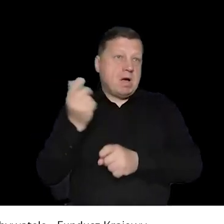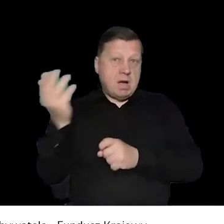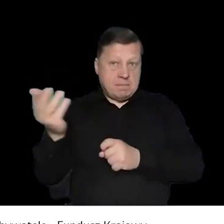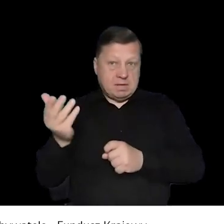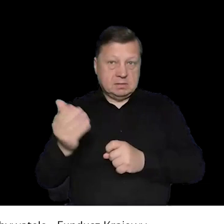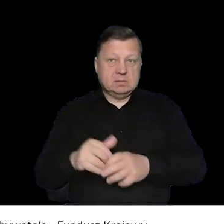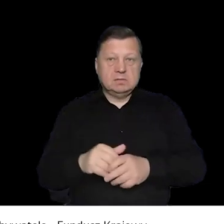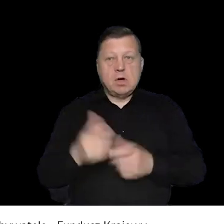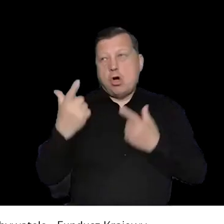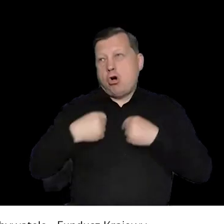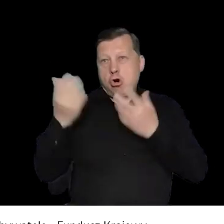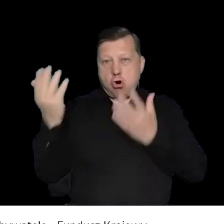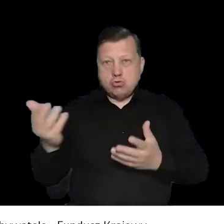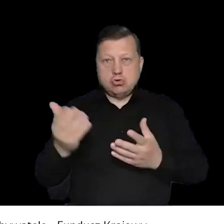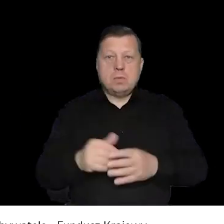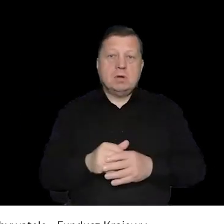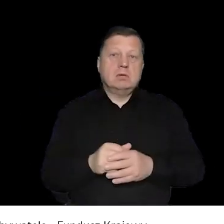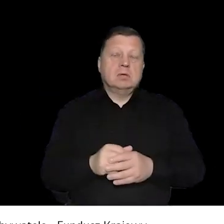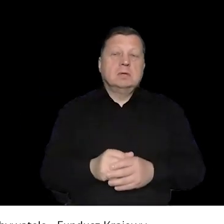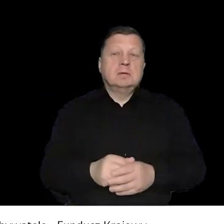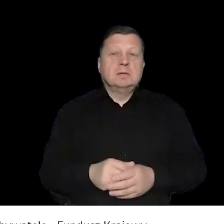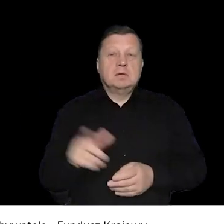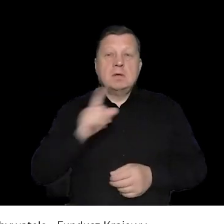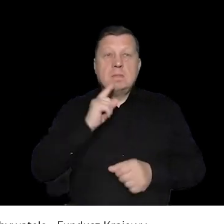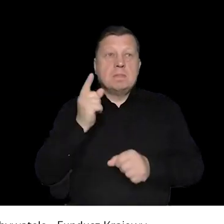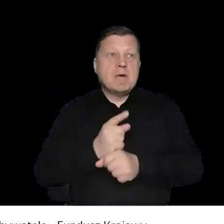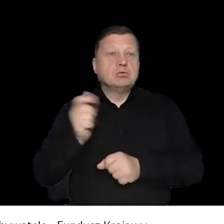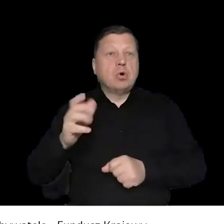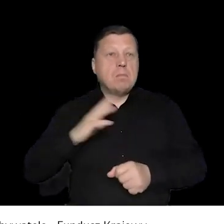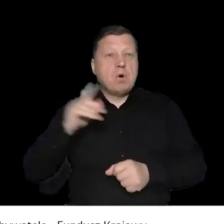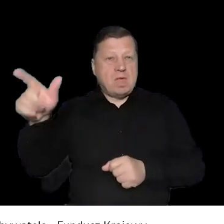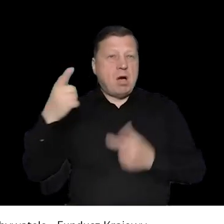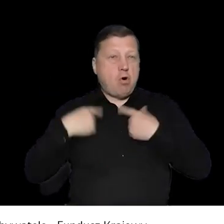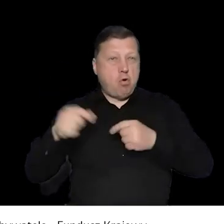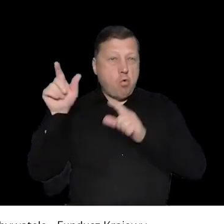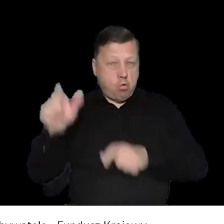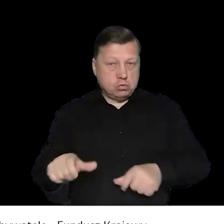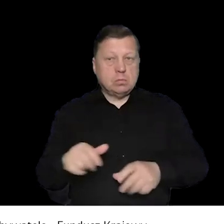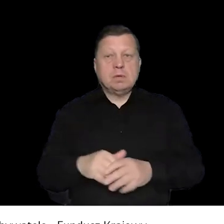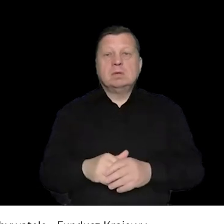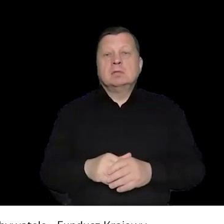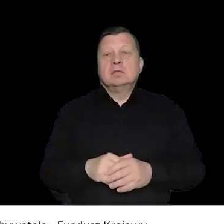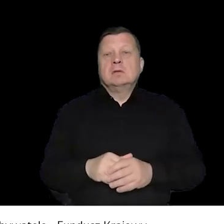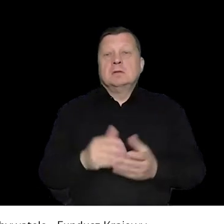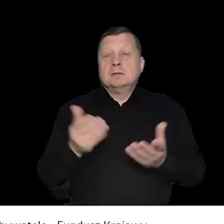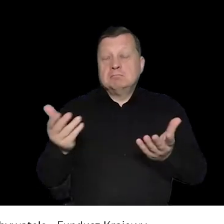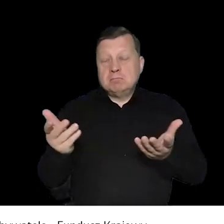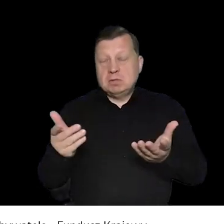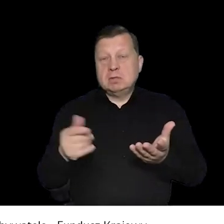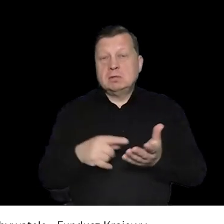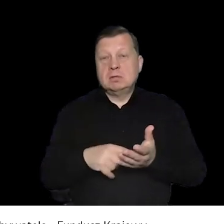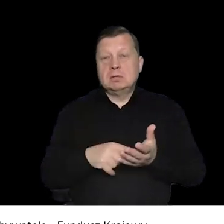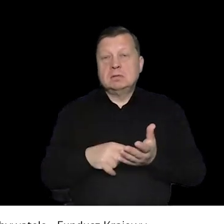jeżeli to się odwołuje do danego stanowiska, państwowego, jeżeli w stanowiskach, w dana osoba piastuje